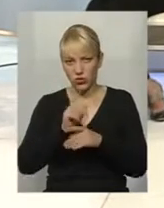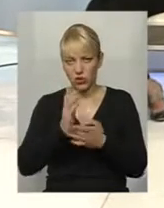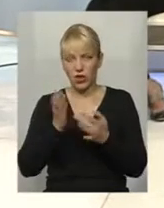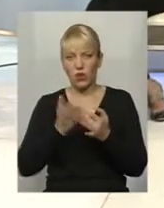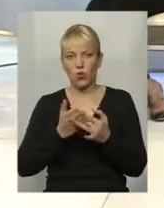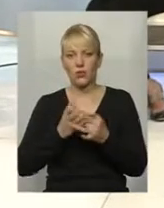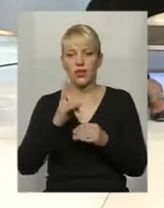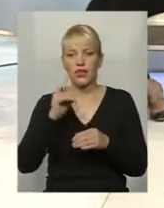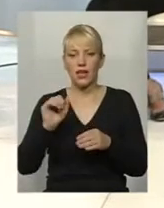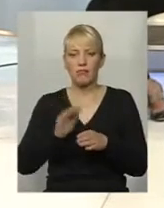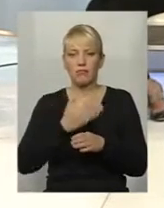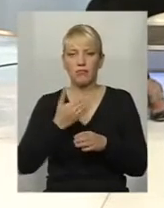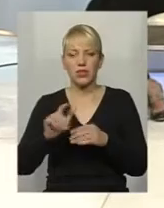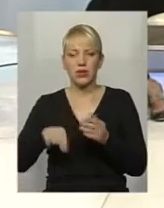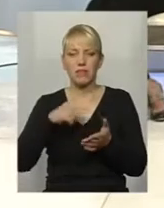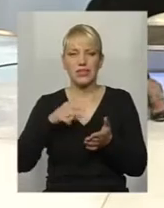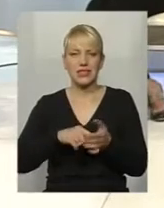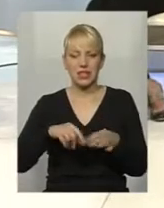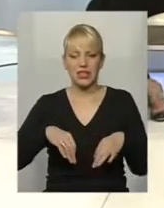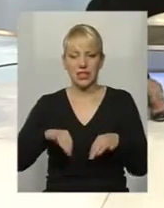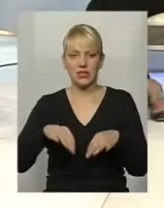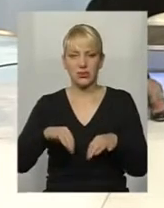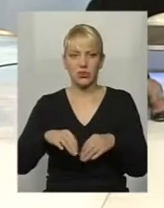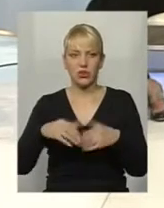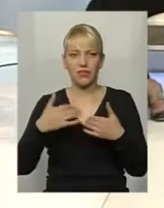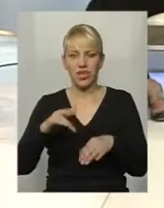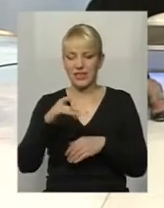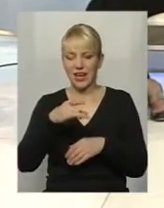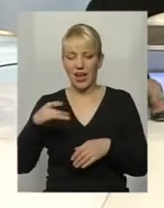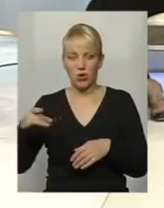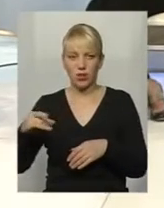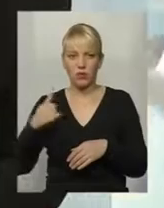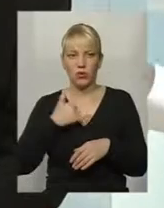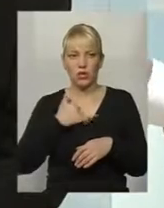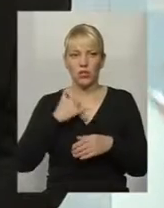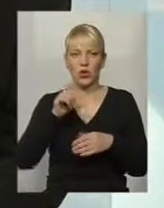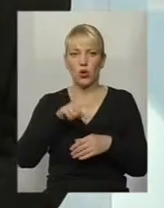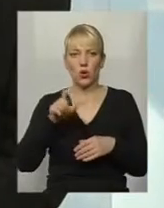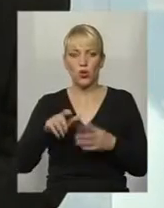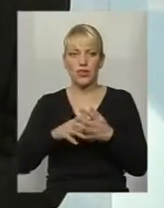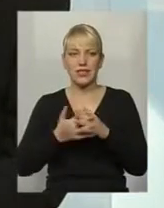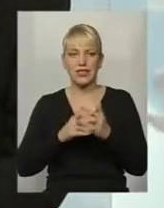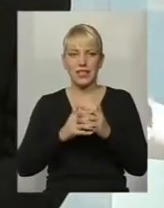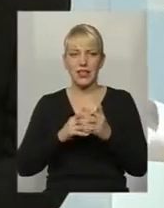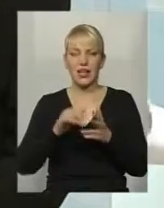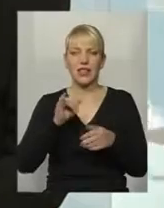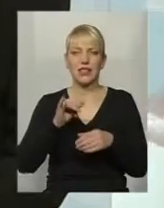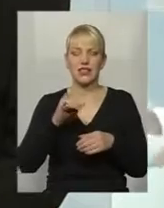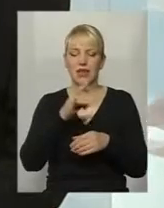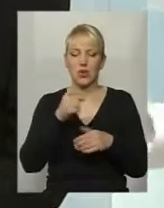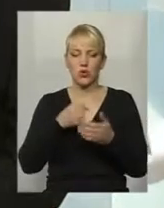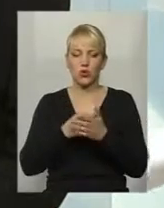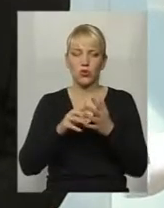міжміський транспорт. Вже з районами, от в нас люди з села до району, із району до села